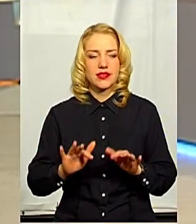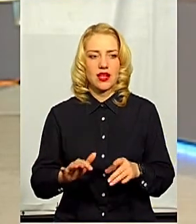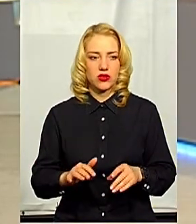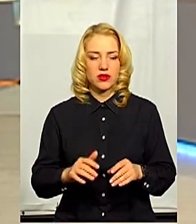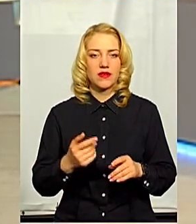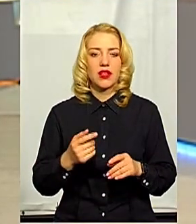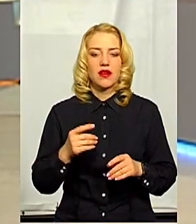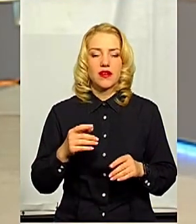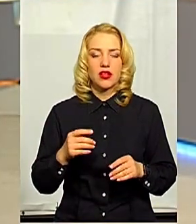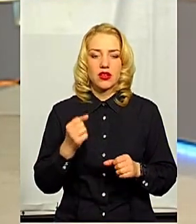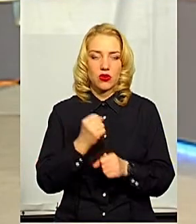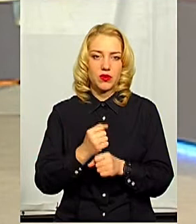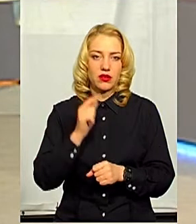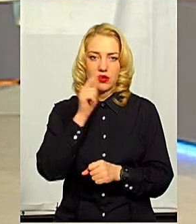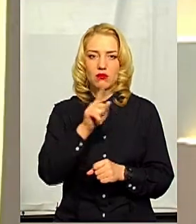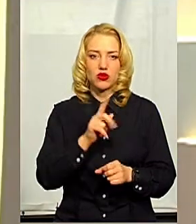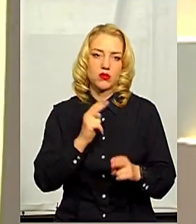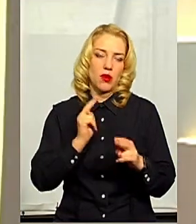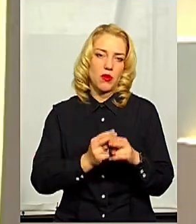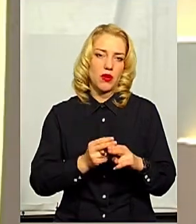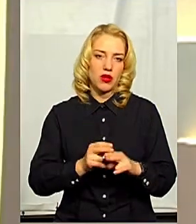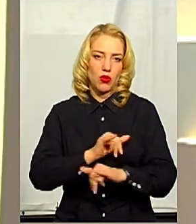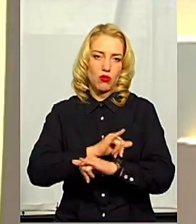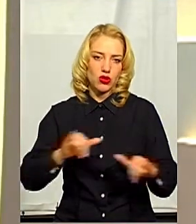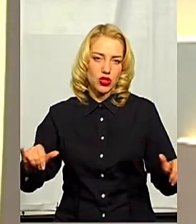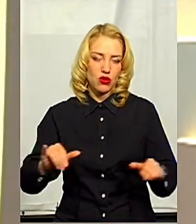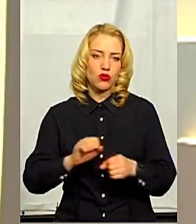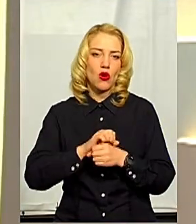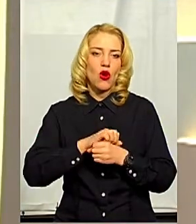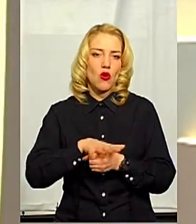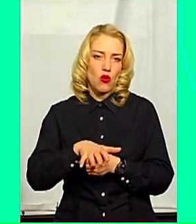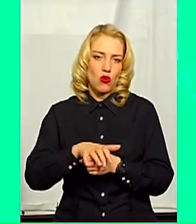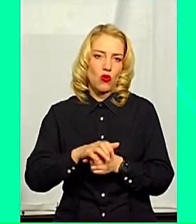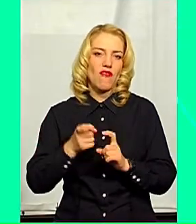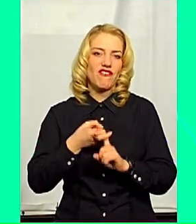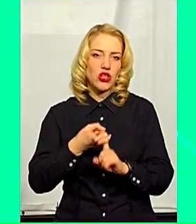вдаються там, аби запобігати. Поширенню коронавірусу. Ми послухаємо його і продовжимо.